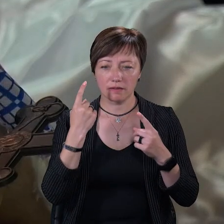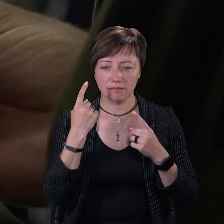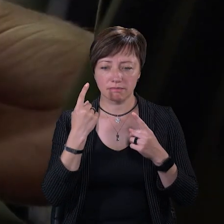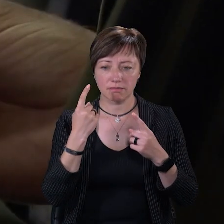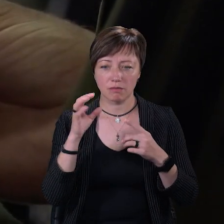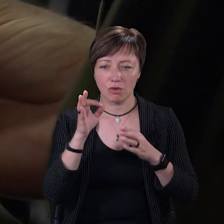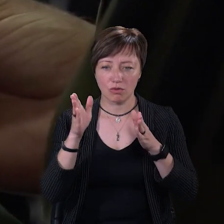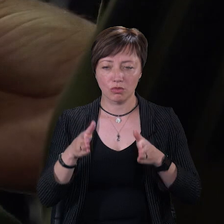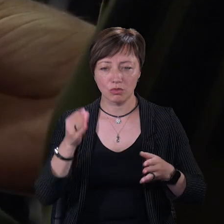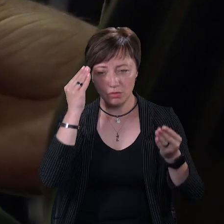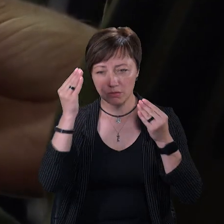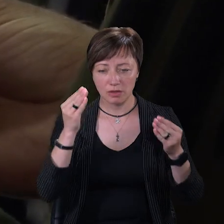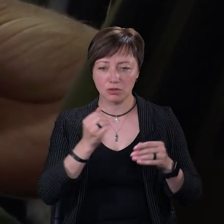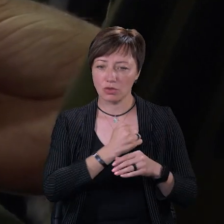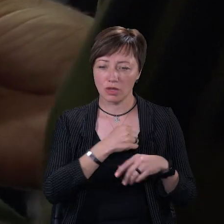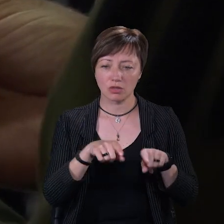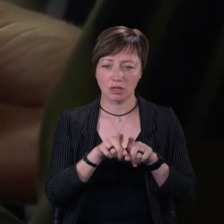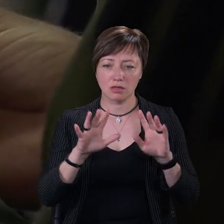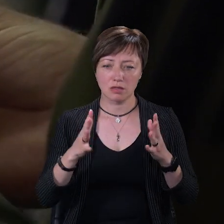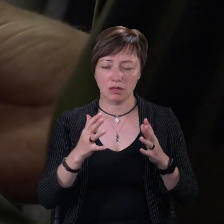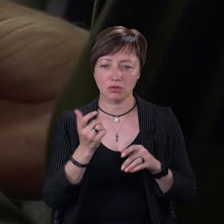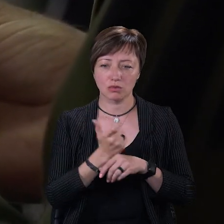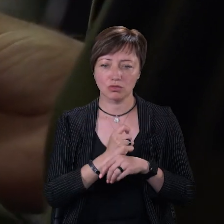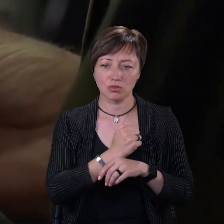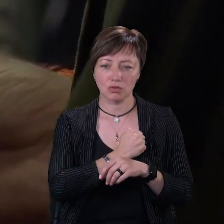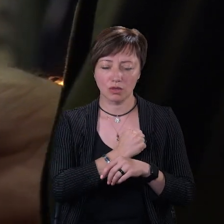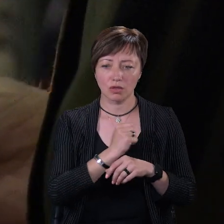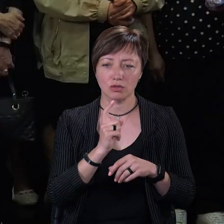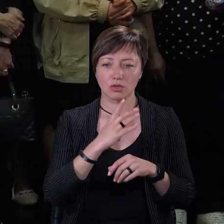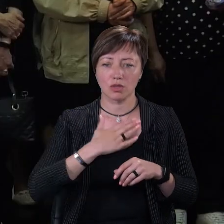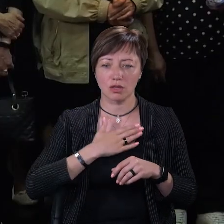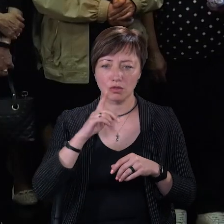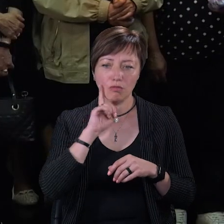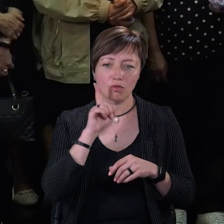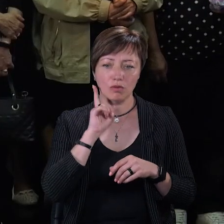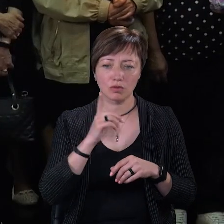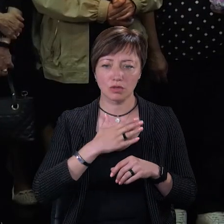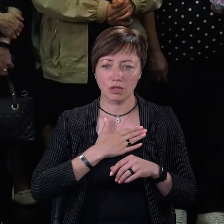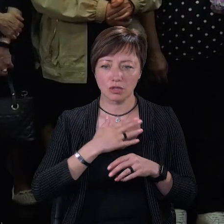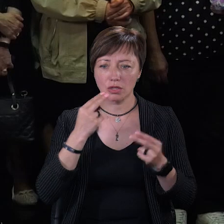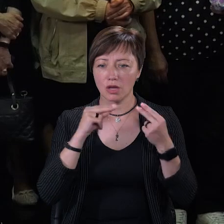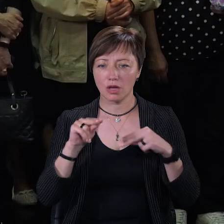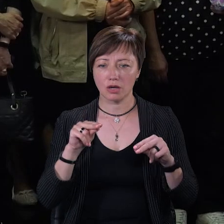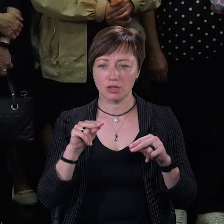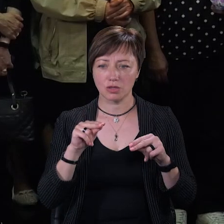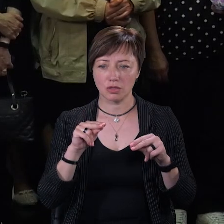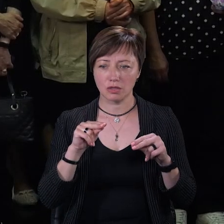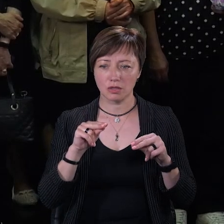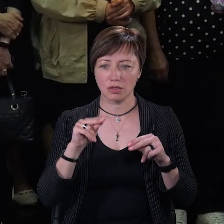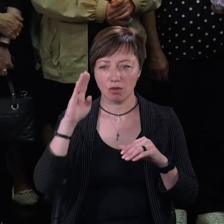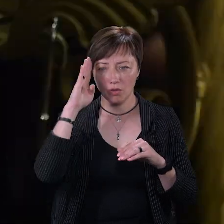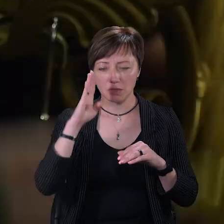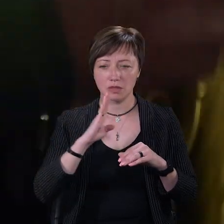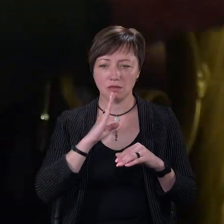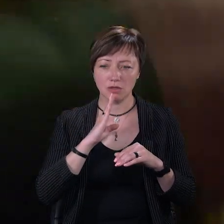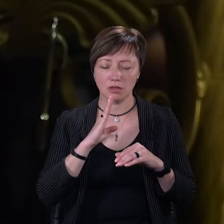него. Дуже шкода, що так сталося. Дуже шкода, що наша молодь, наші найкращі хлопці,